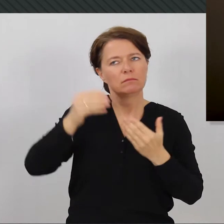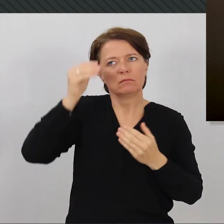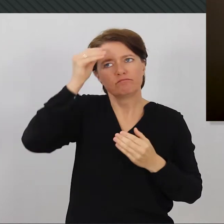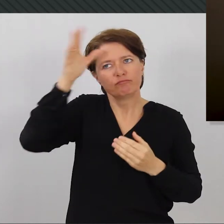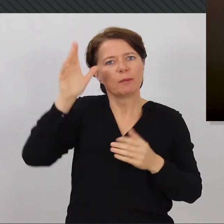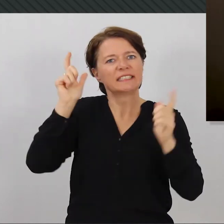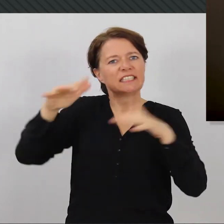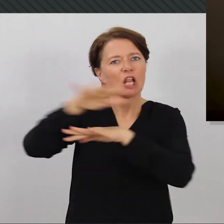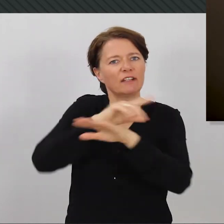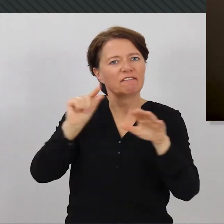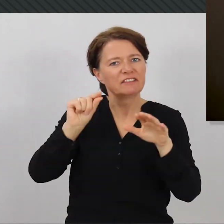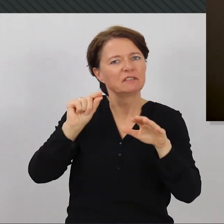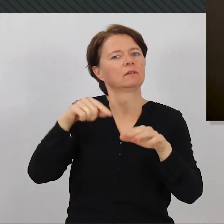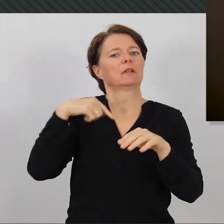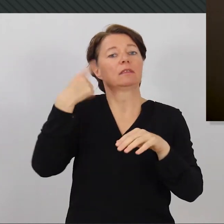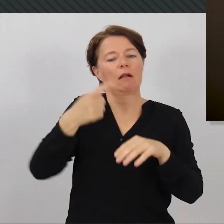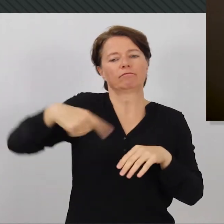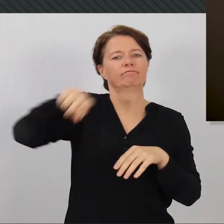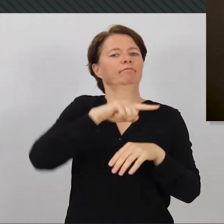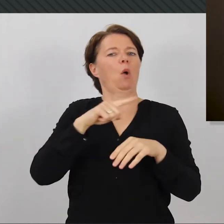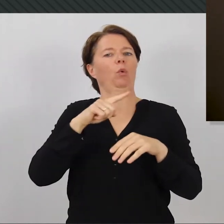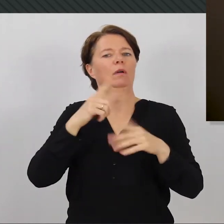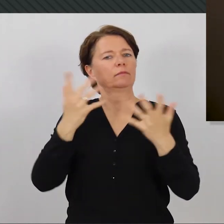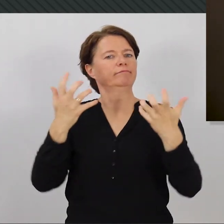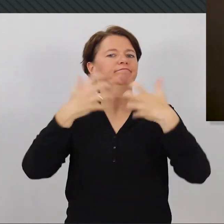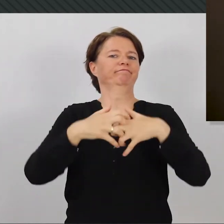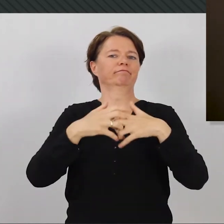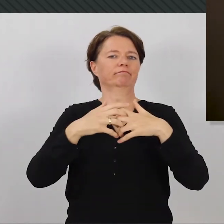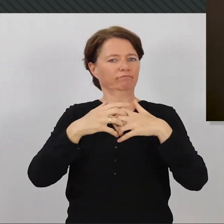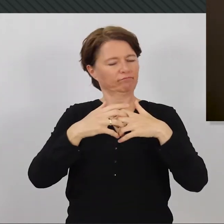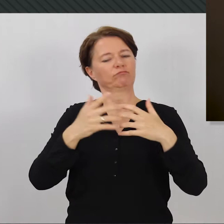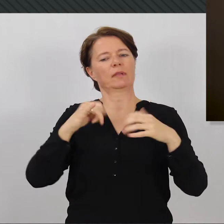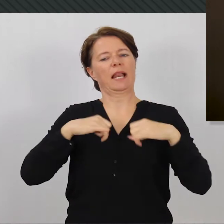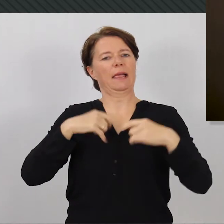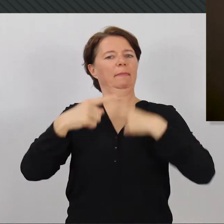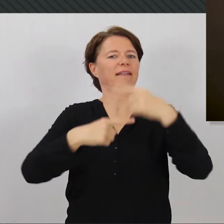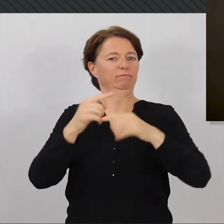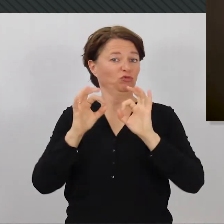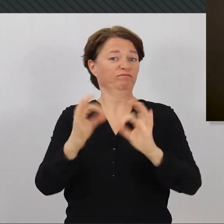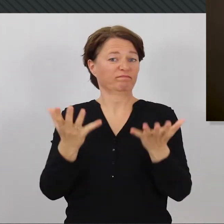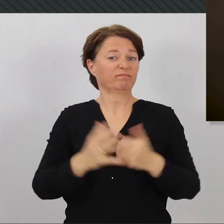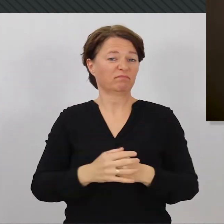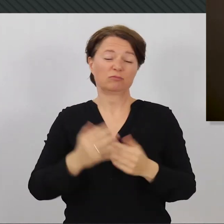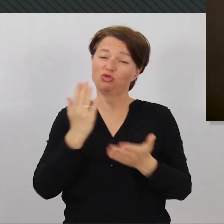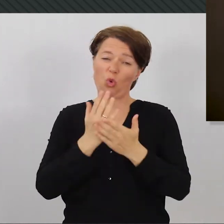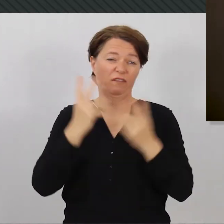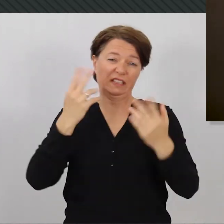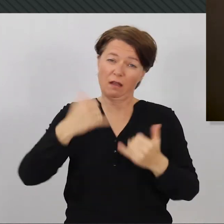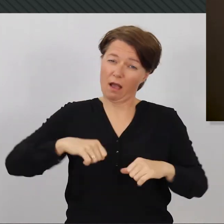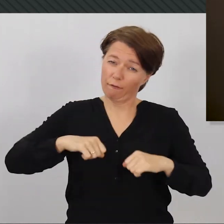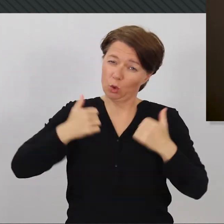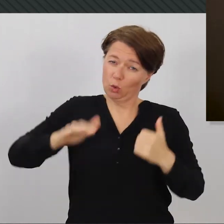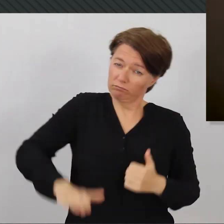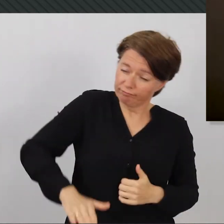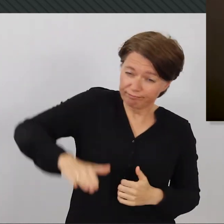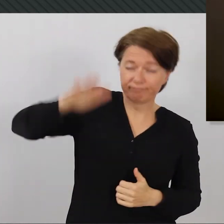über gesamtgesellschaftliche Ereignisse und wir dann sehr viel befriedeter in unserem weiteren Lebenslauf miteinander umgehen. Also es fängt ganz früh an. Für